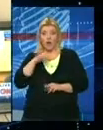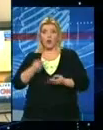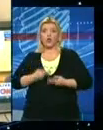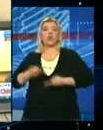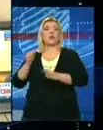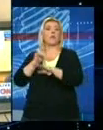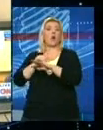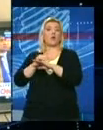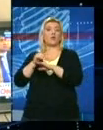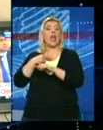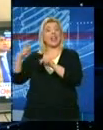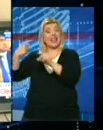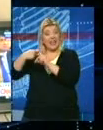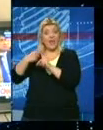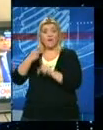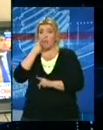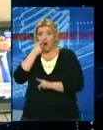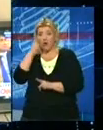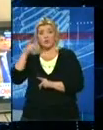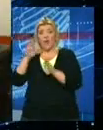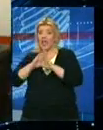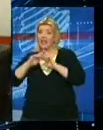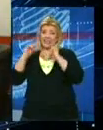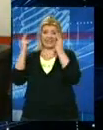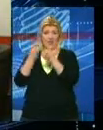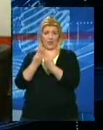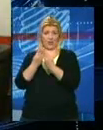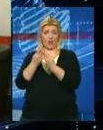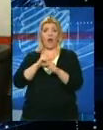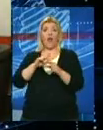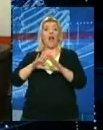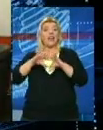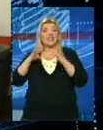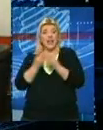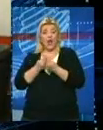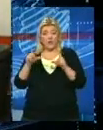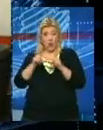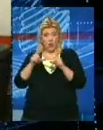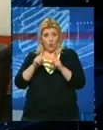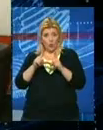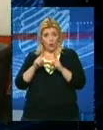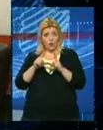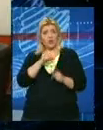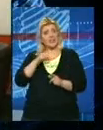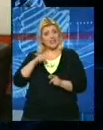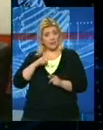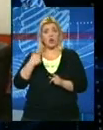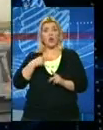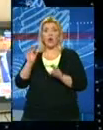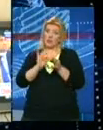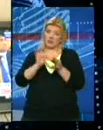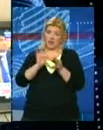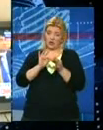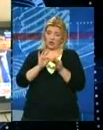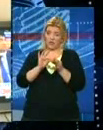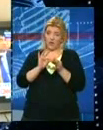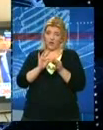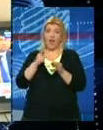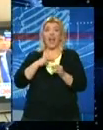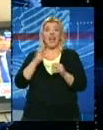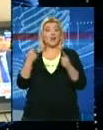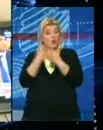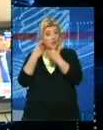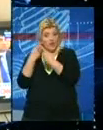poruka. I Kijevu, i Moskvi, i čitavom svetu. Teritorijalna celovitost i integritet Ukrajine moraju biti sačuvani. Svaki